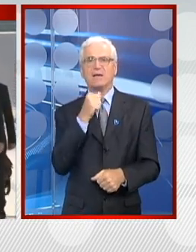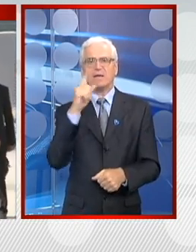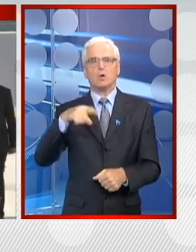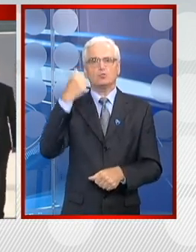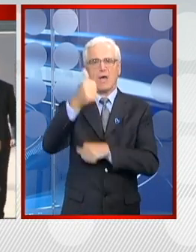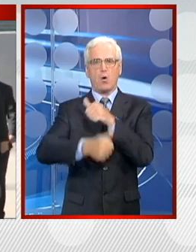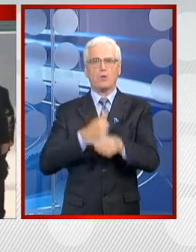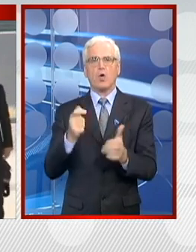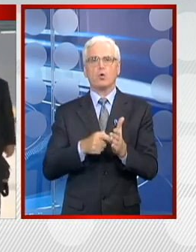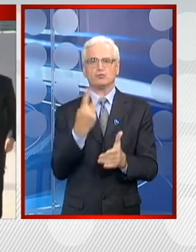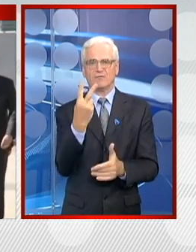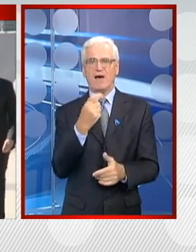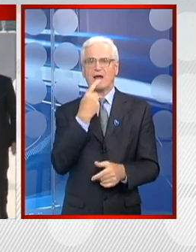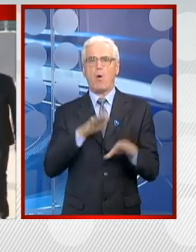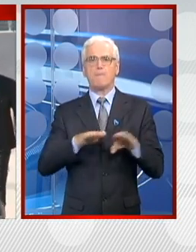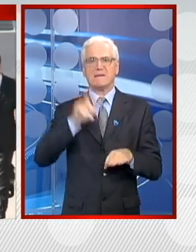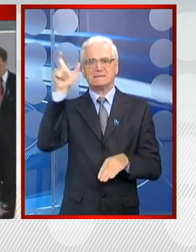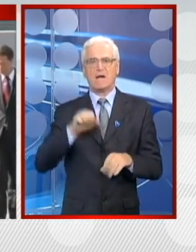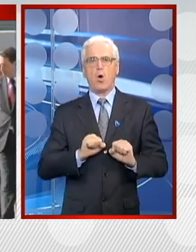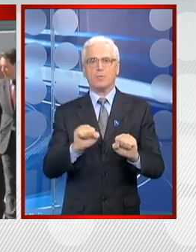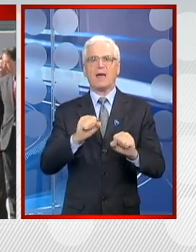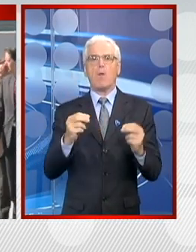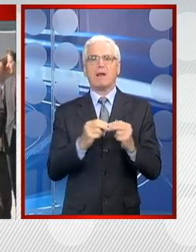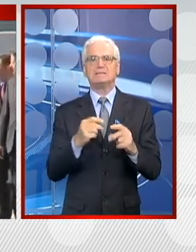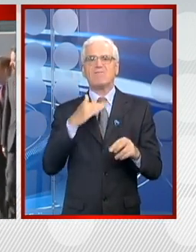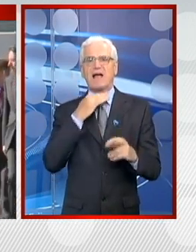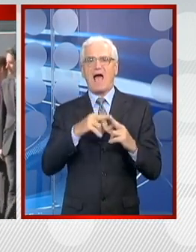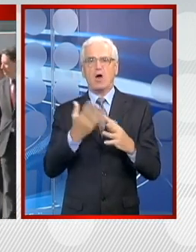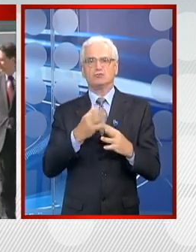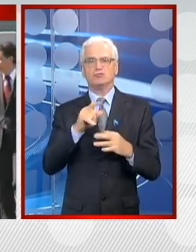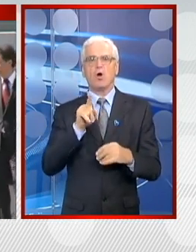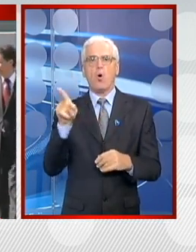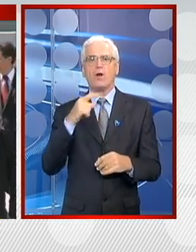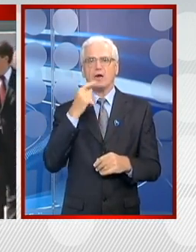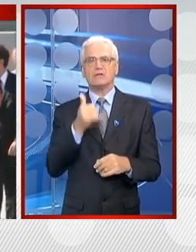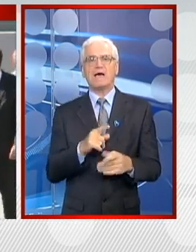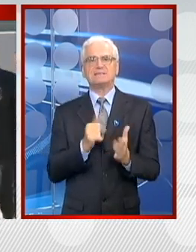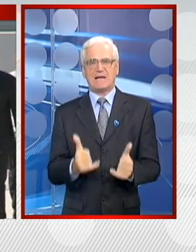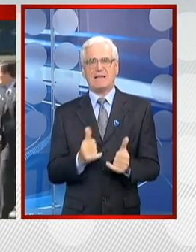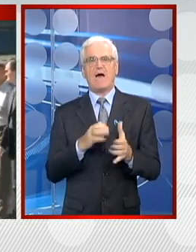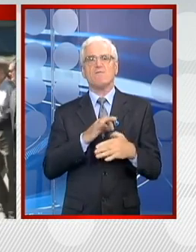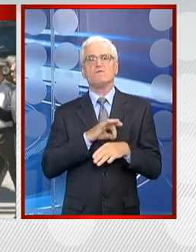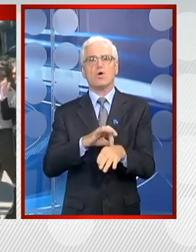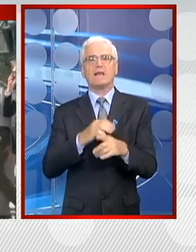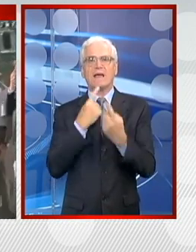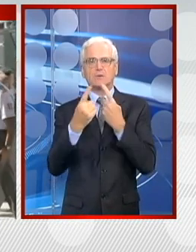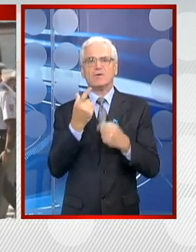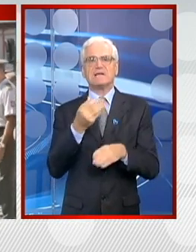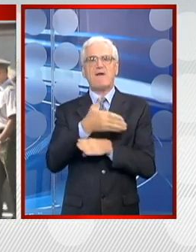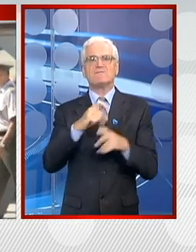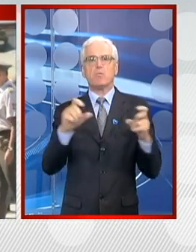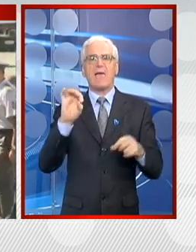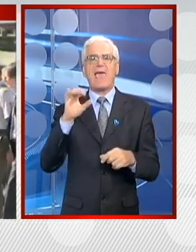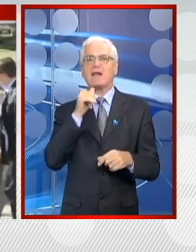sledeće još dva, izjavio je ministar odbrane Bratislav Gašić. On je dodao i da su u toku pregovori sa kompanijom